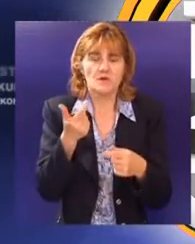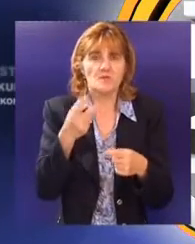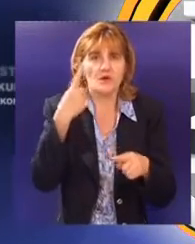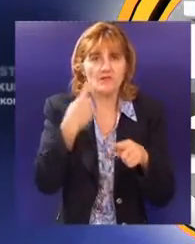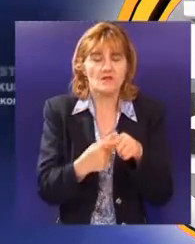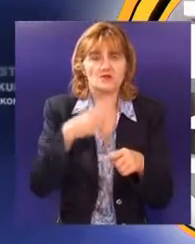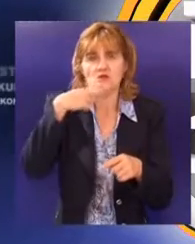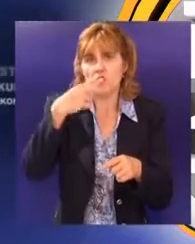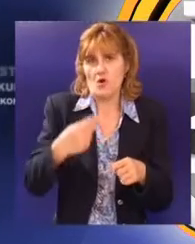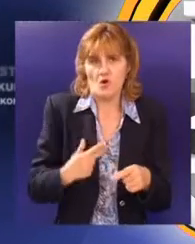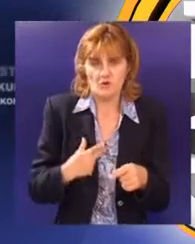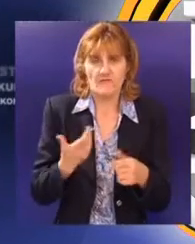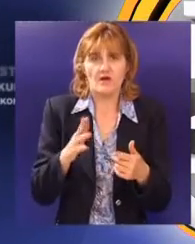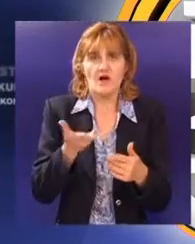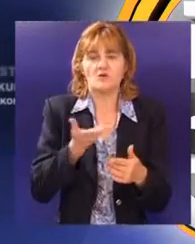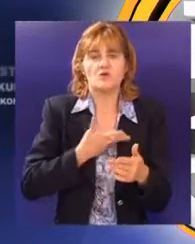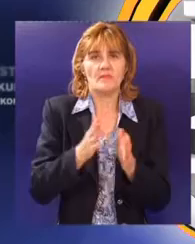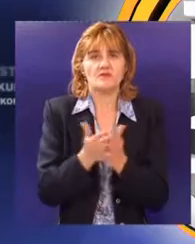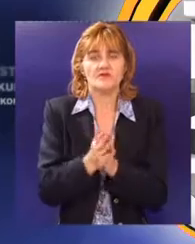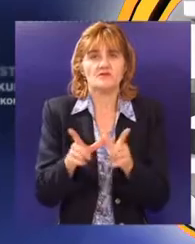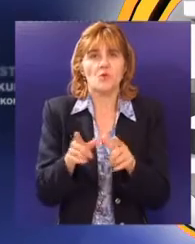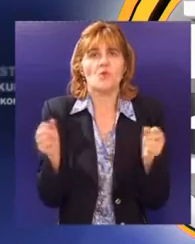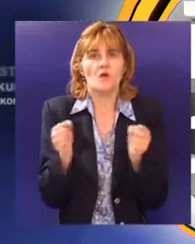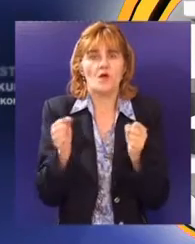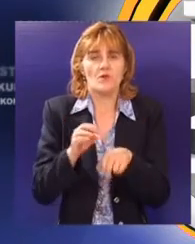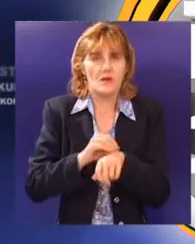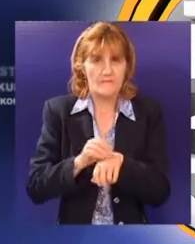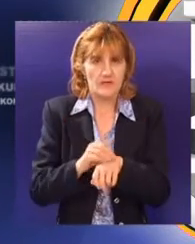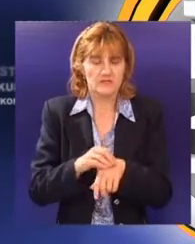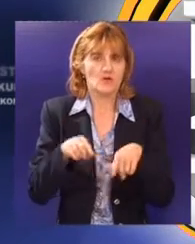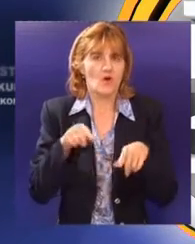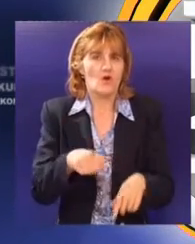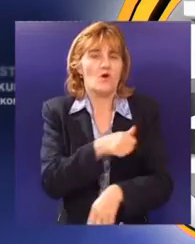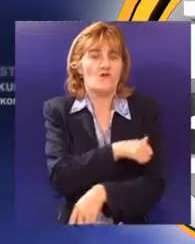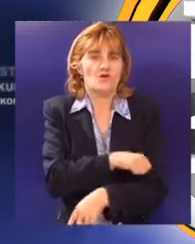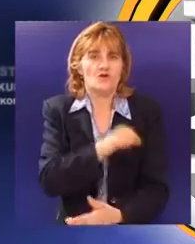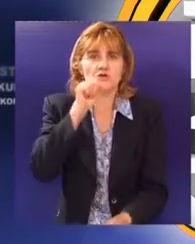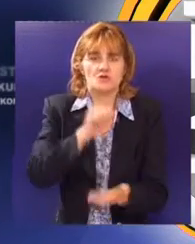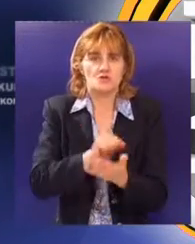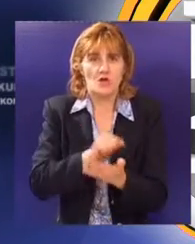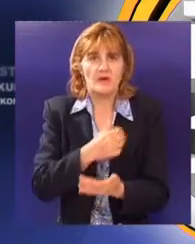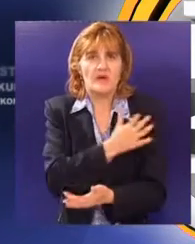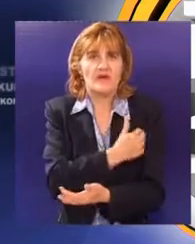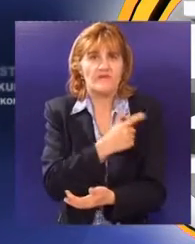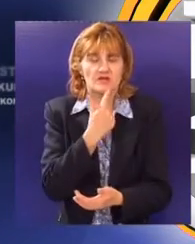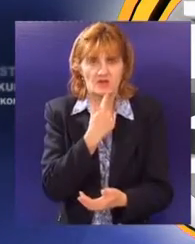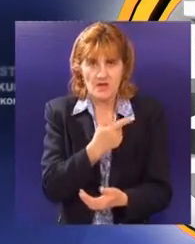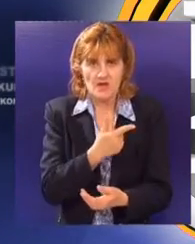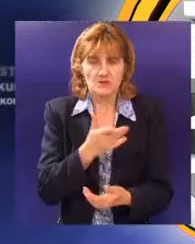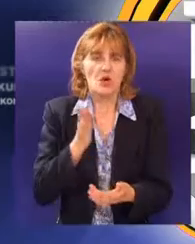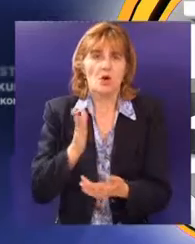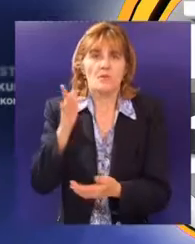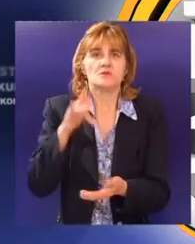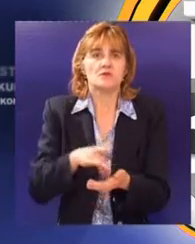U odnosu na zbirku koju su džaci dobili još u januaru. Prvi put ove godine testovi su štampani i na hrvatskom jeziku. Buduće